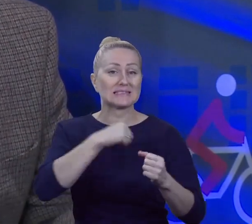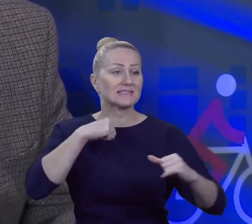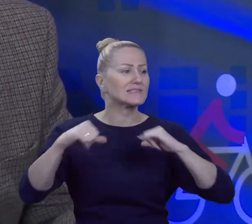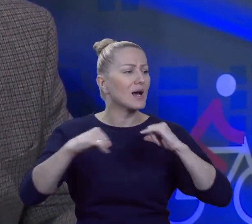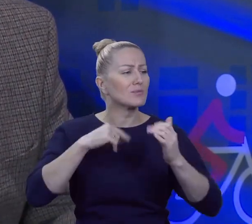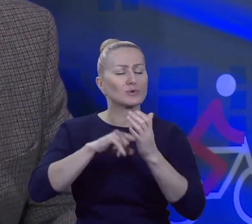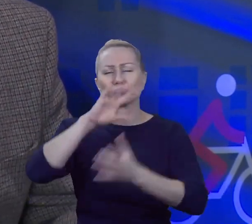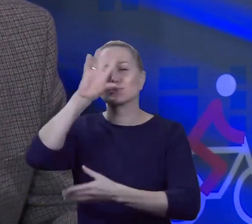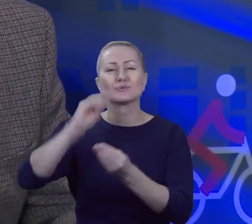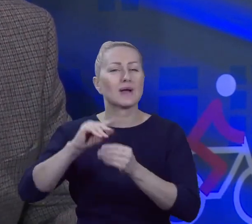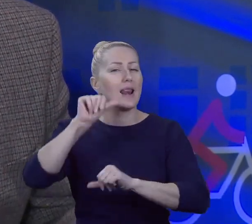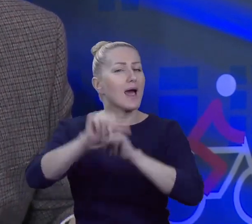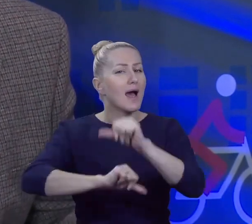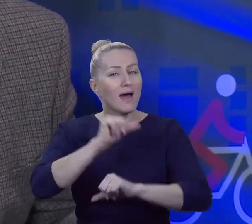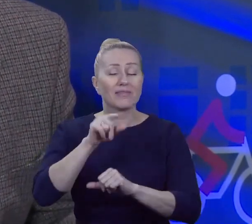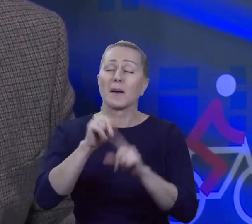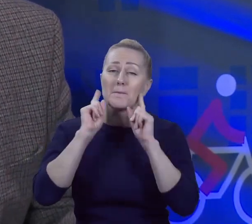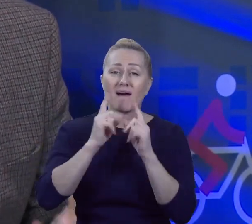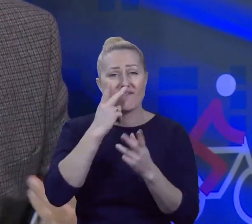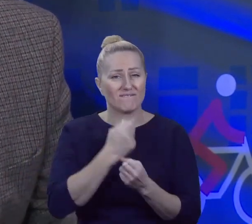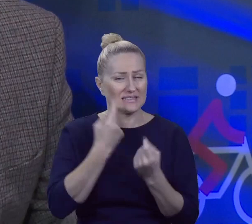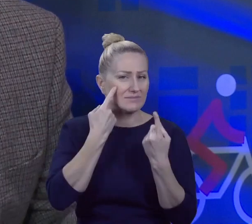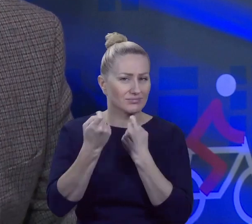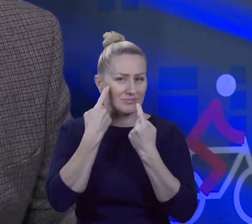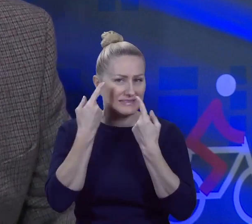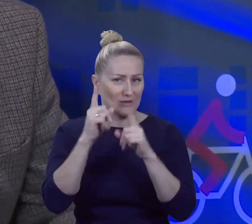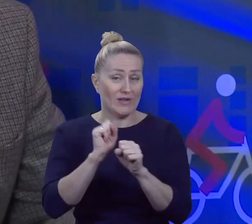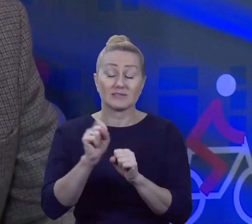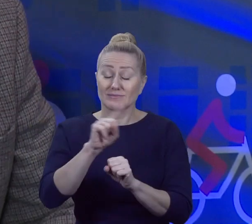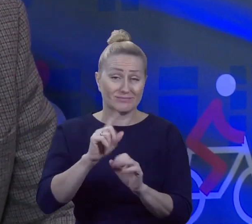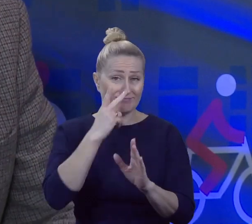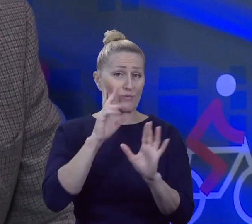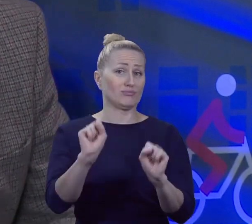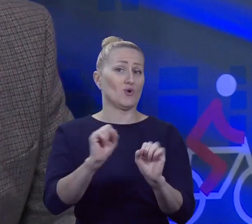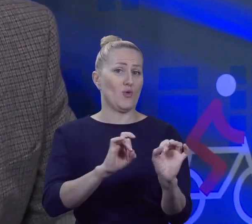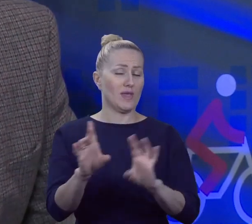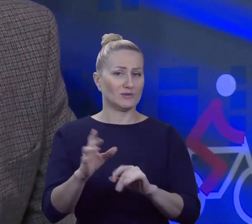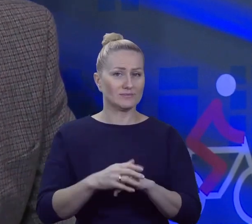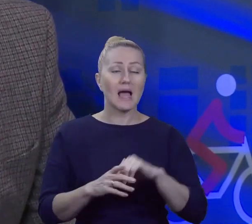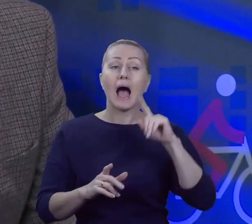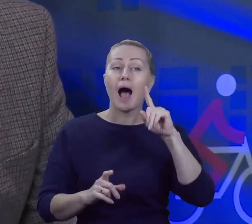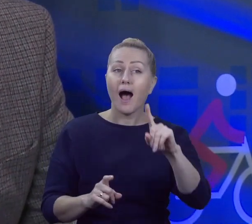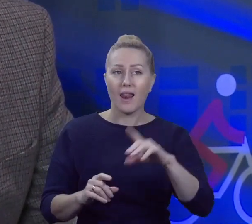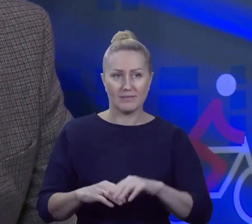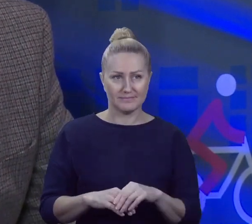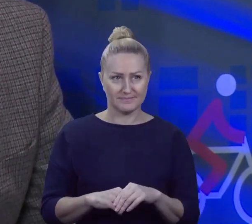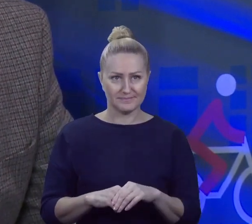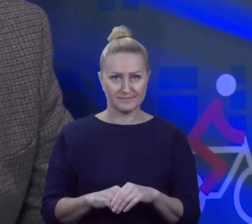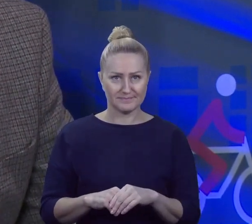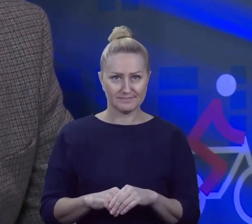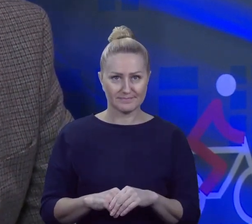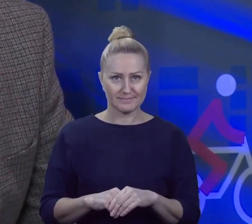tych lat naprawdę jest zauważalna i to jest niepodważalne. Natomiast szanowni państwo, co do kwestii